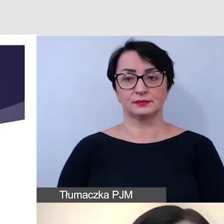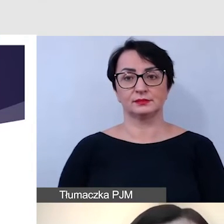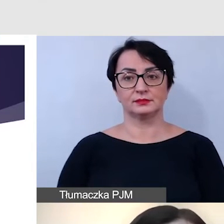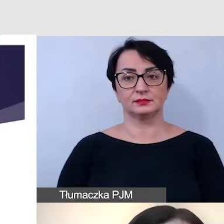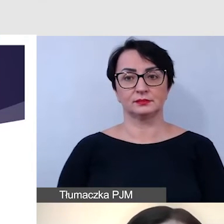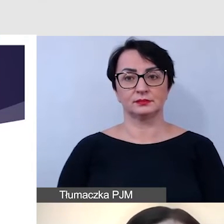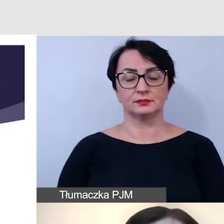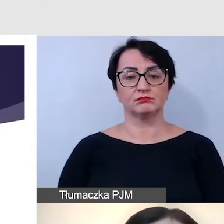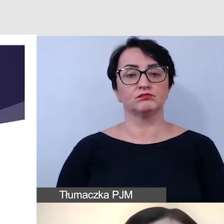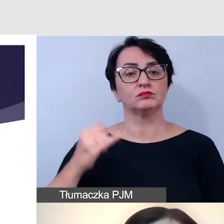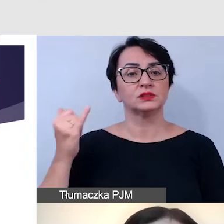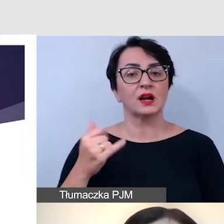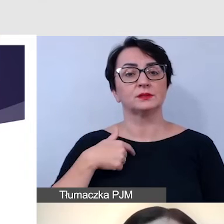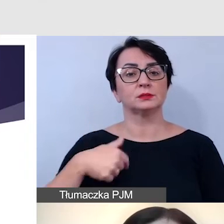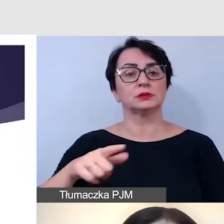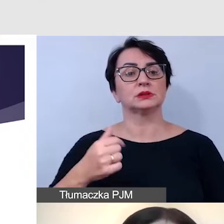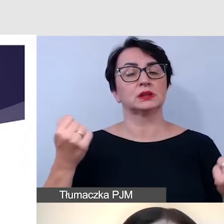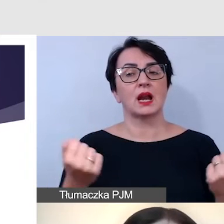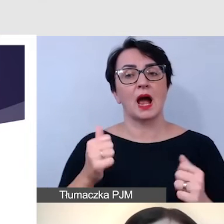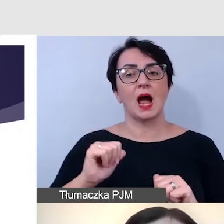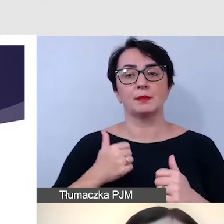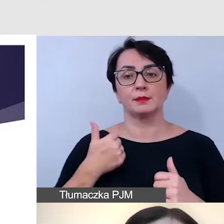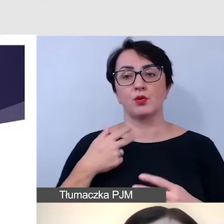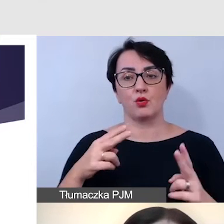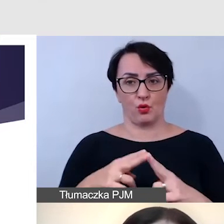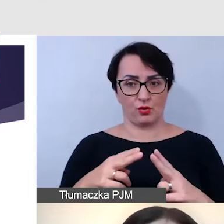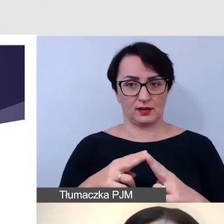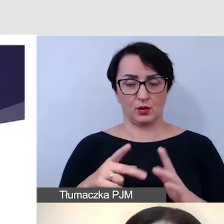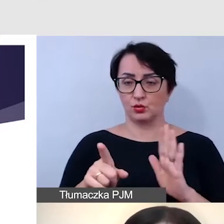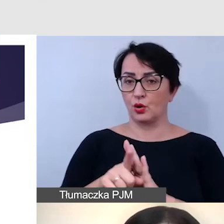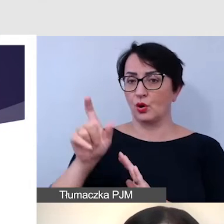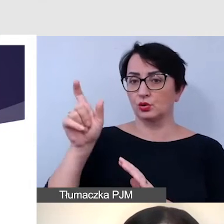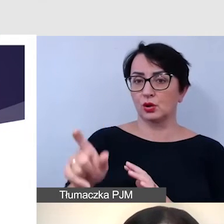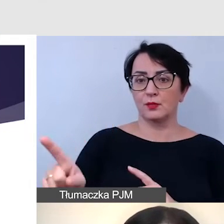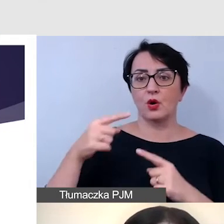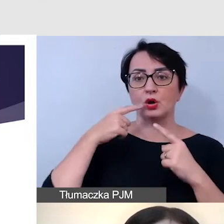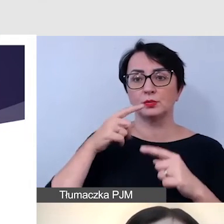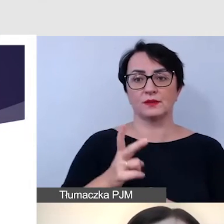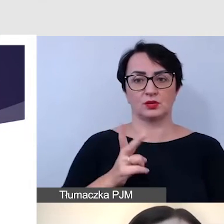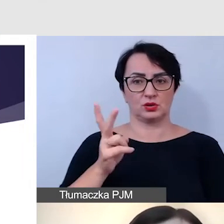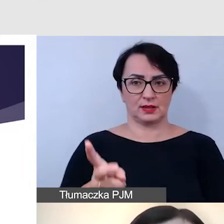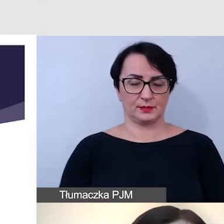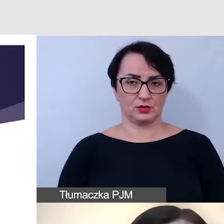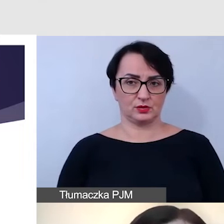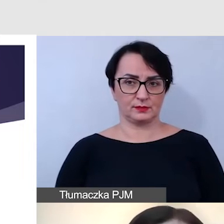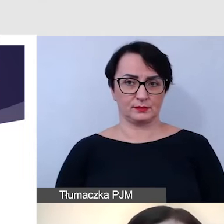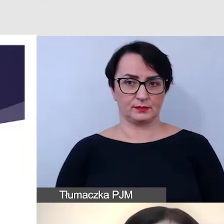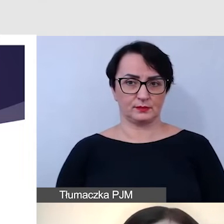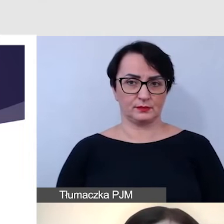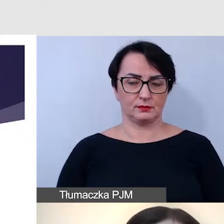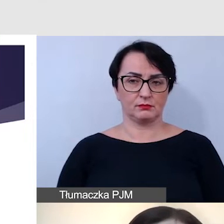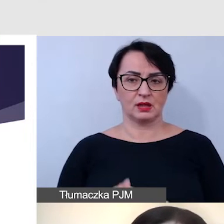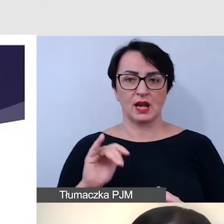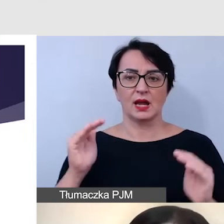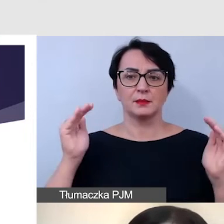I zawsze staramy się, by był jakiś kontakt do osoby odpowiedzialnej za dostępność. Minimum w dwóch